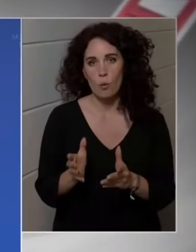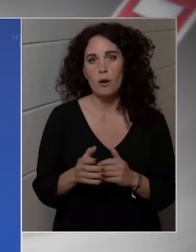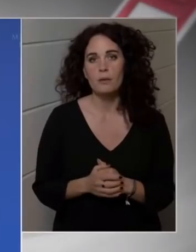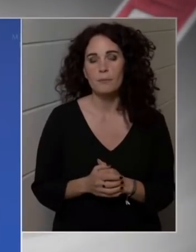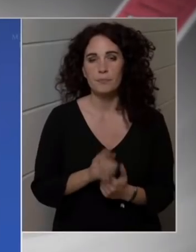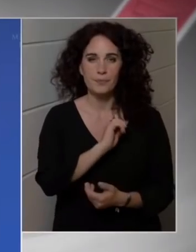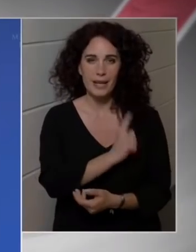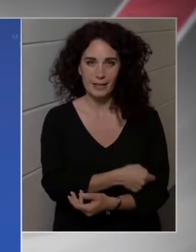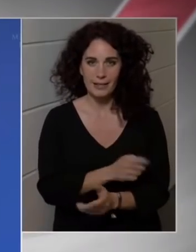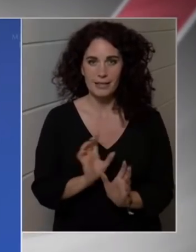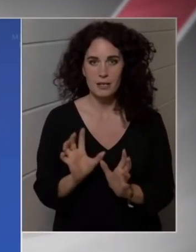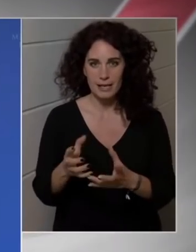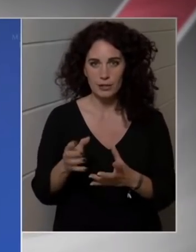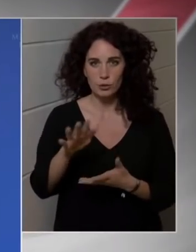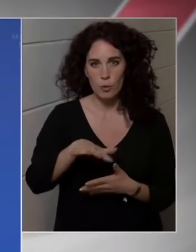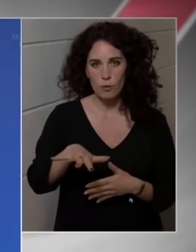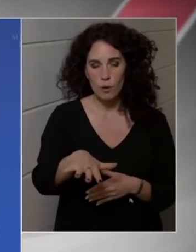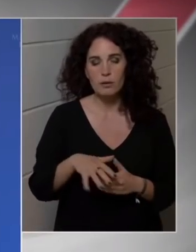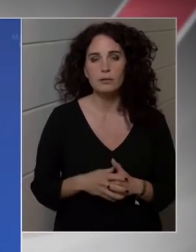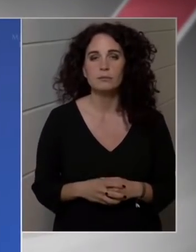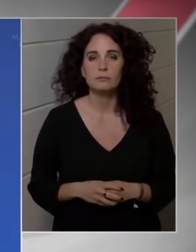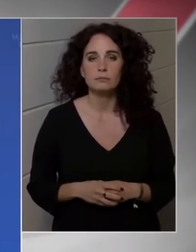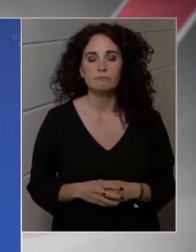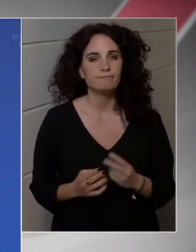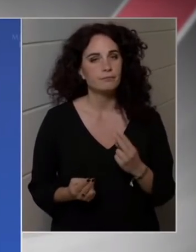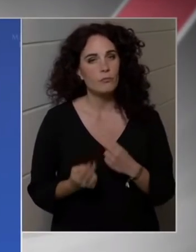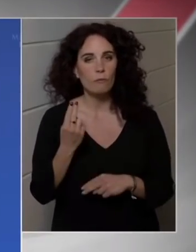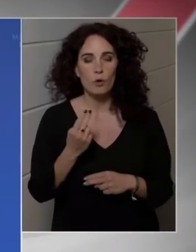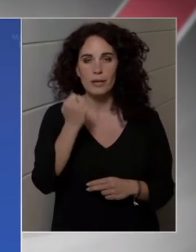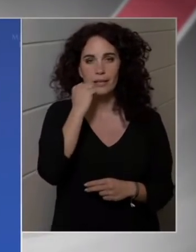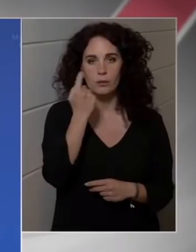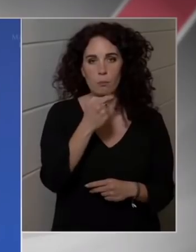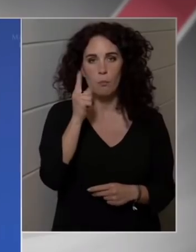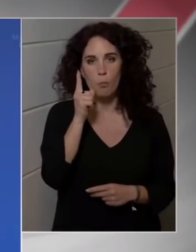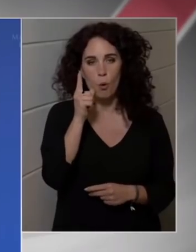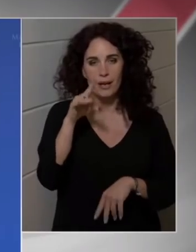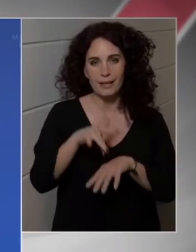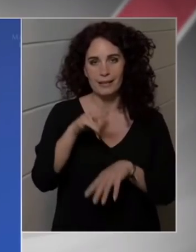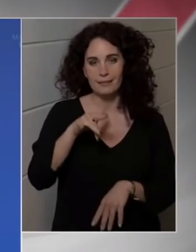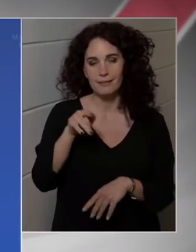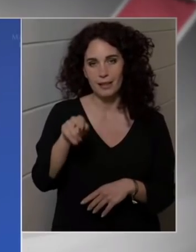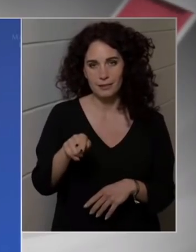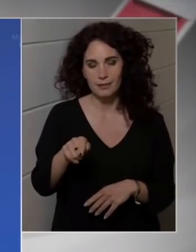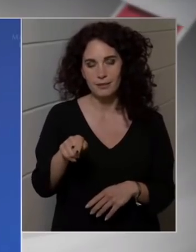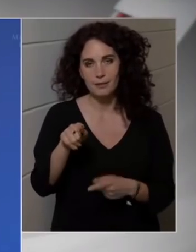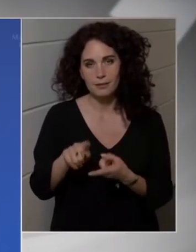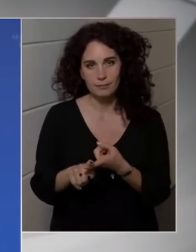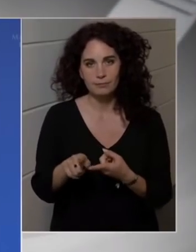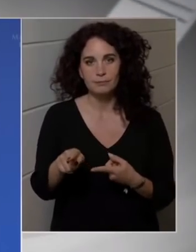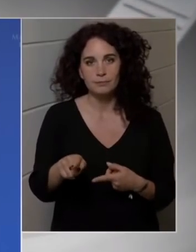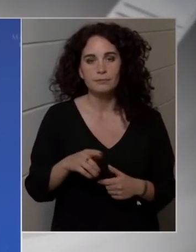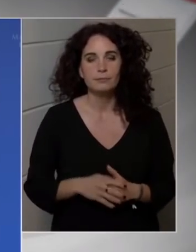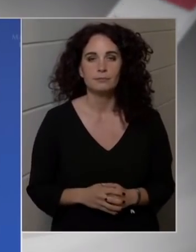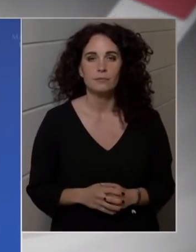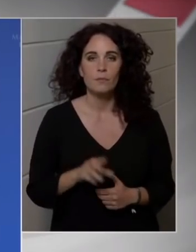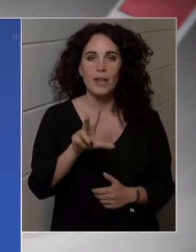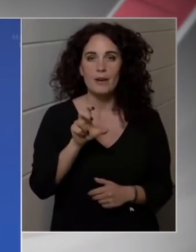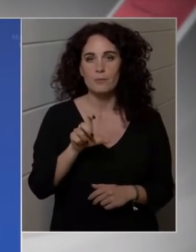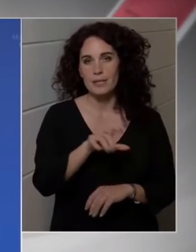ahol 50 milliárd forintot vonnánk el. A harmadik szektor